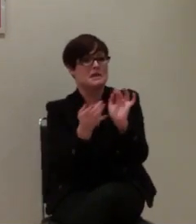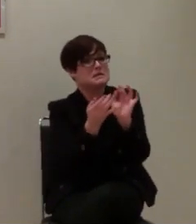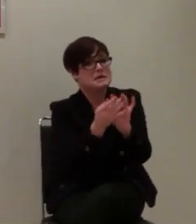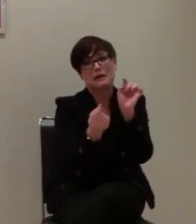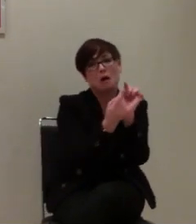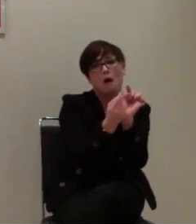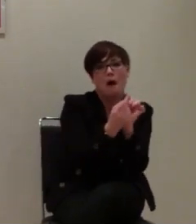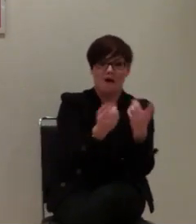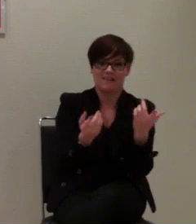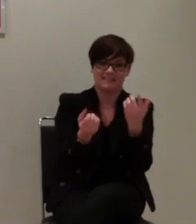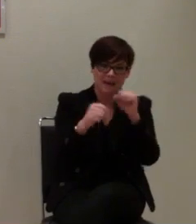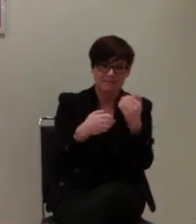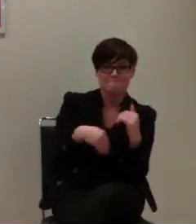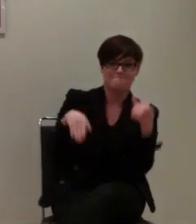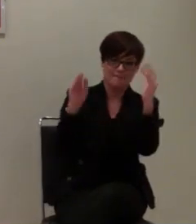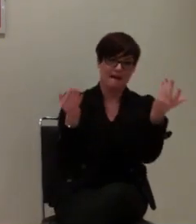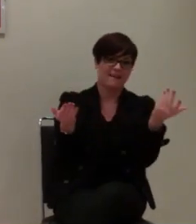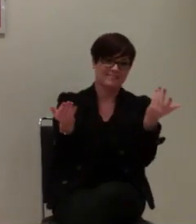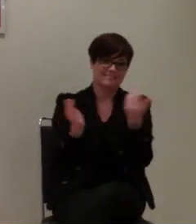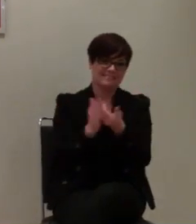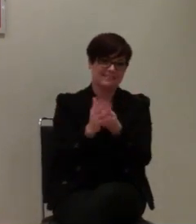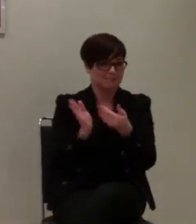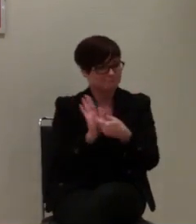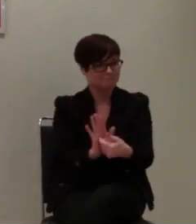können und ja.